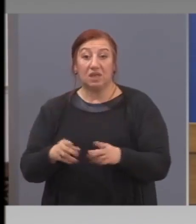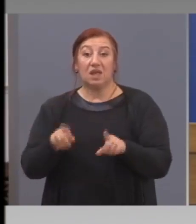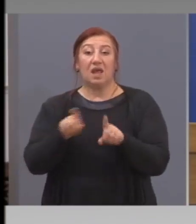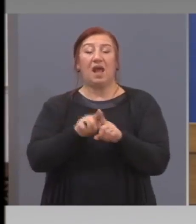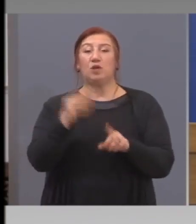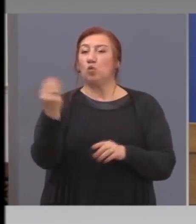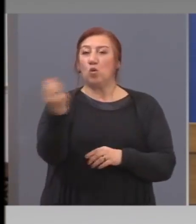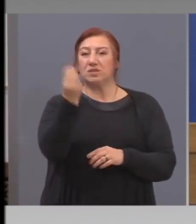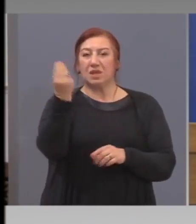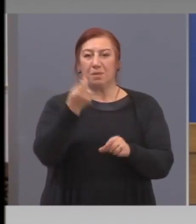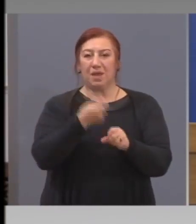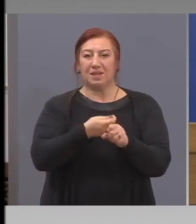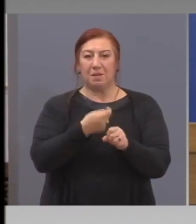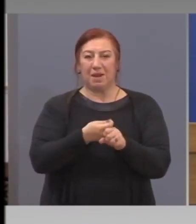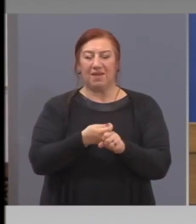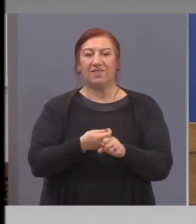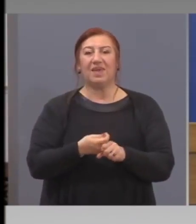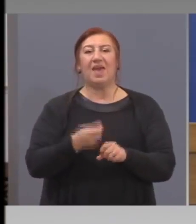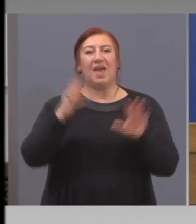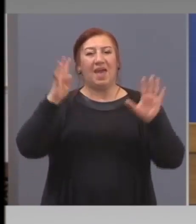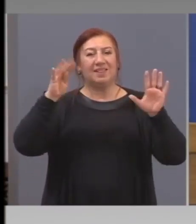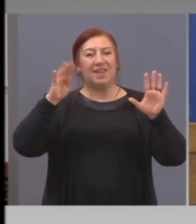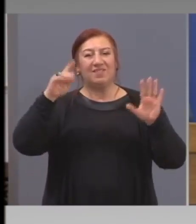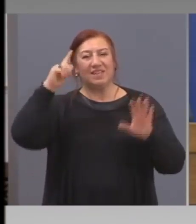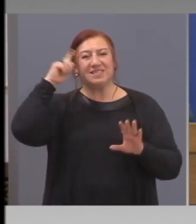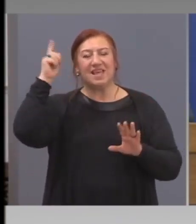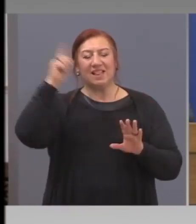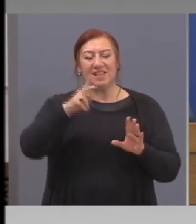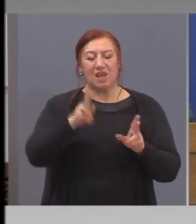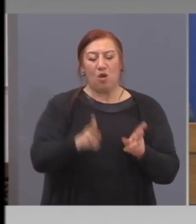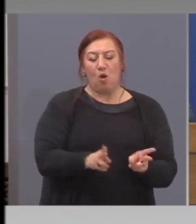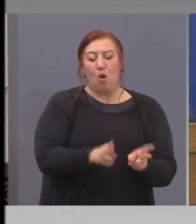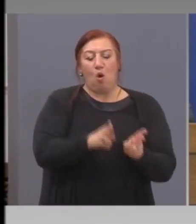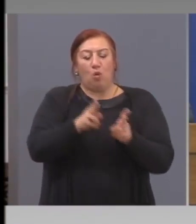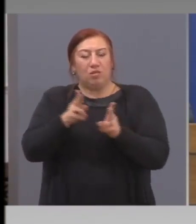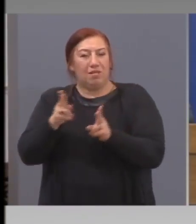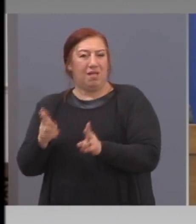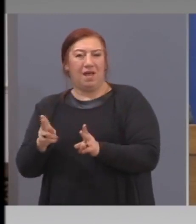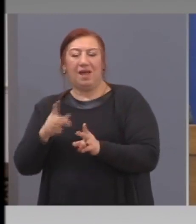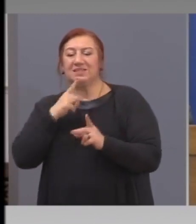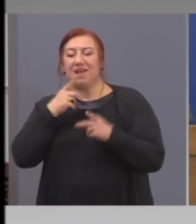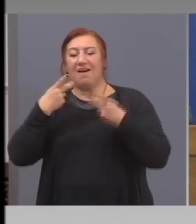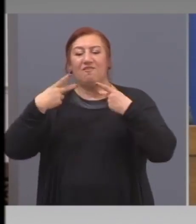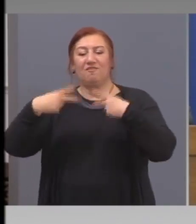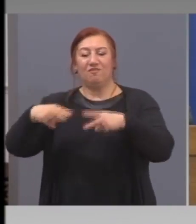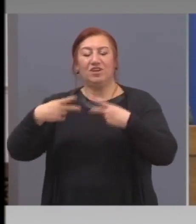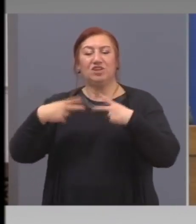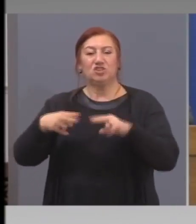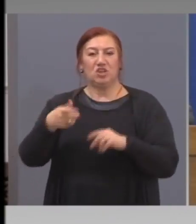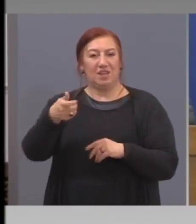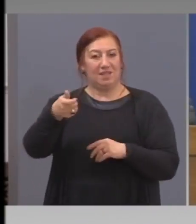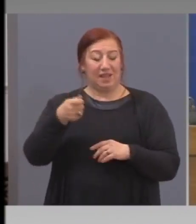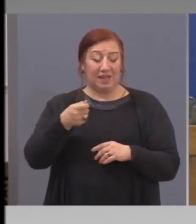-дневен мораториум за отлагане на плащане на кредитите. Дали и тук се обмисля такова нещо?